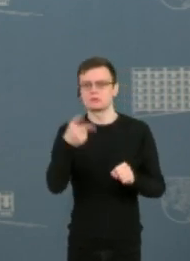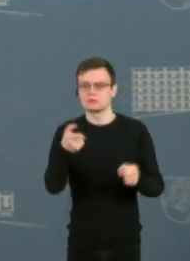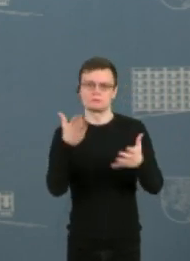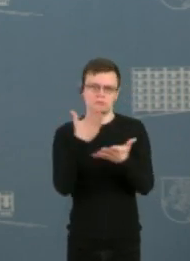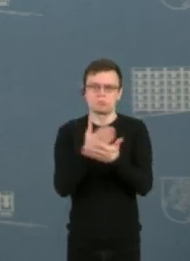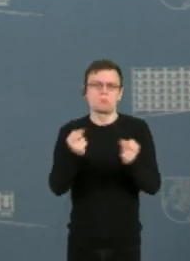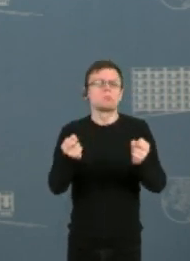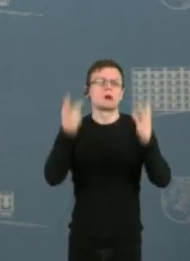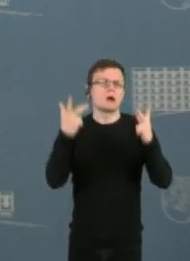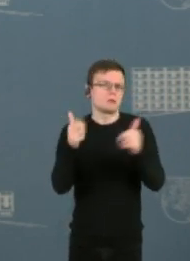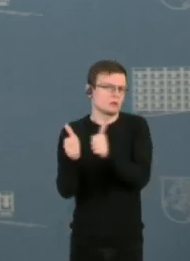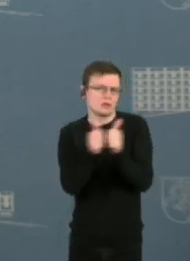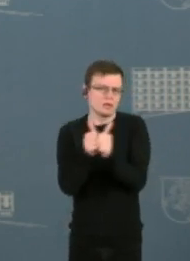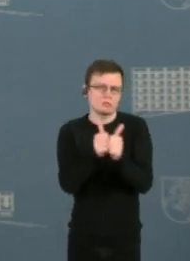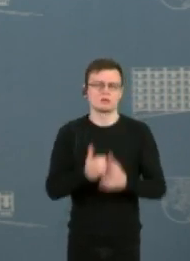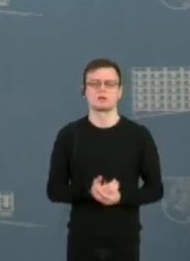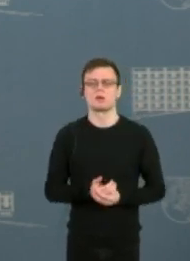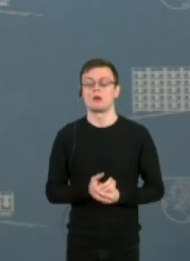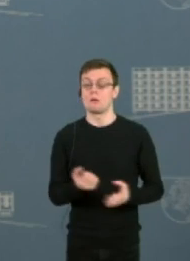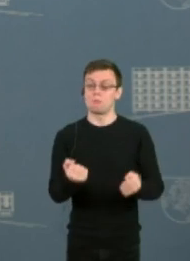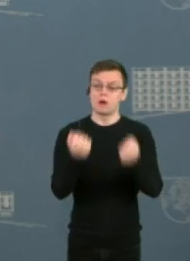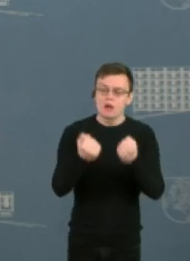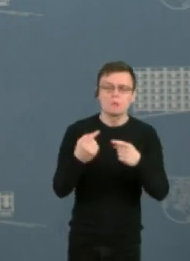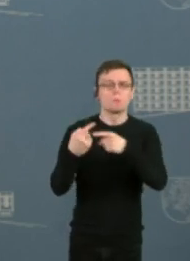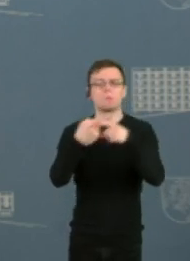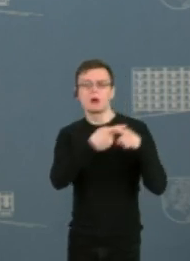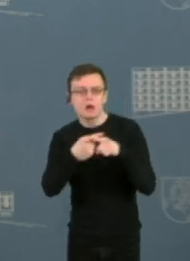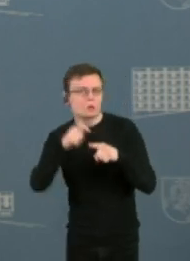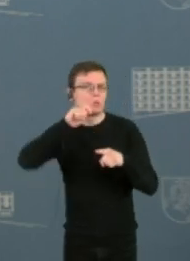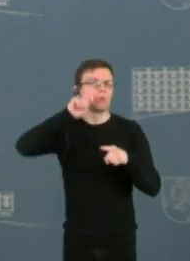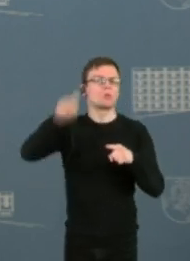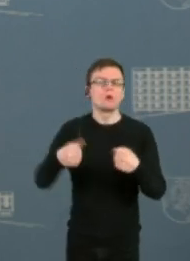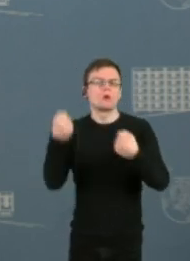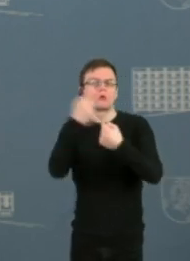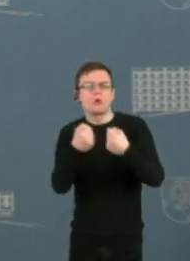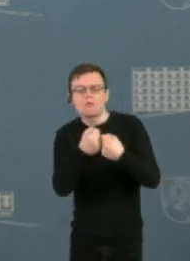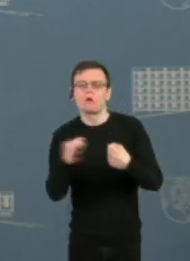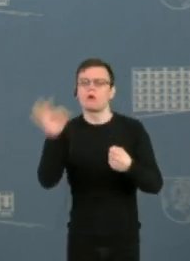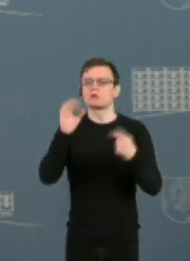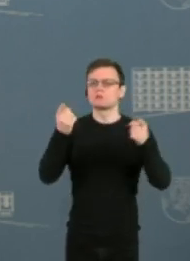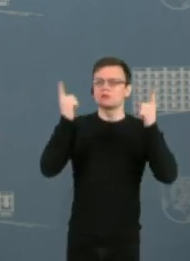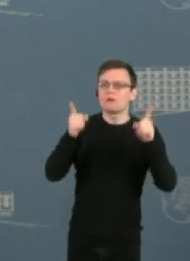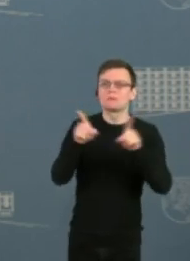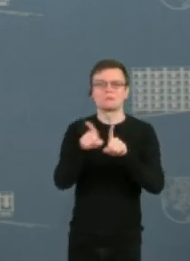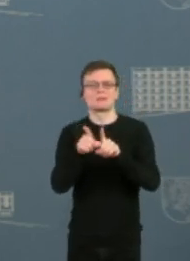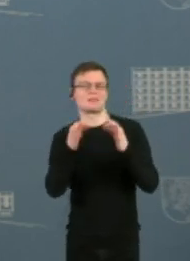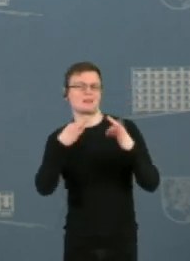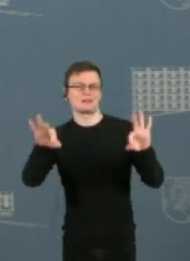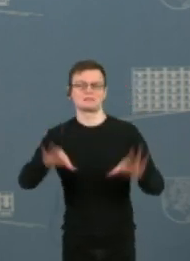kaimynėms. Mes remiame Baltarusijus ir Ukrainiečius jukuvoje dėl saugumo ir laisvės.